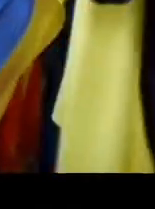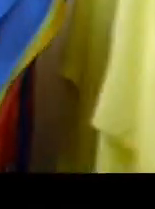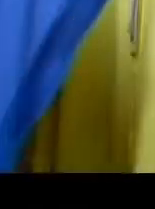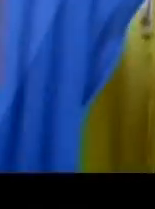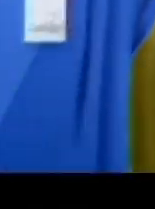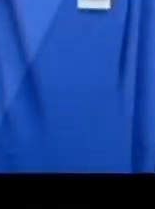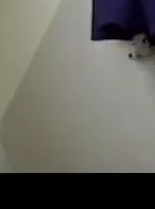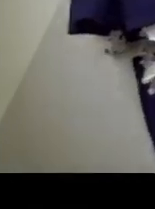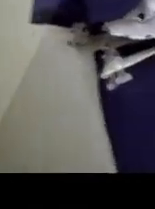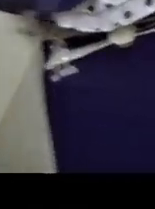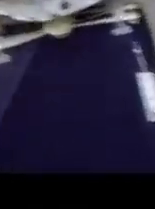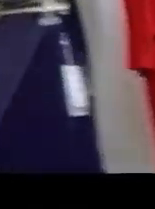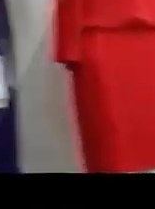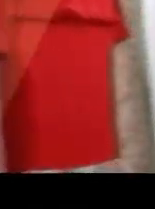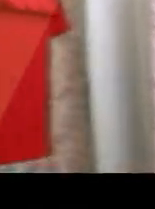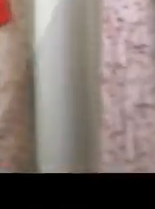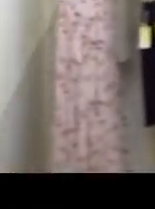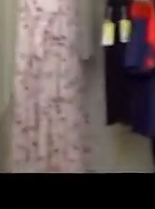дітей, чоловіків та жінок.